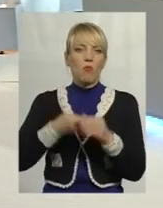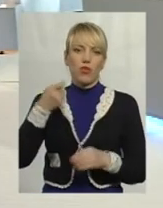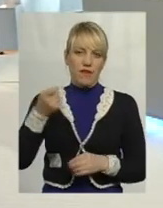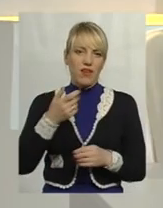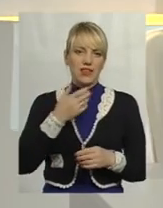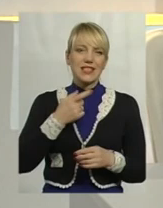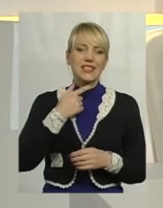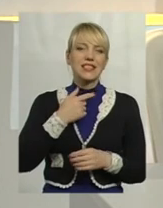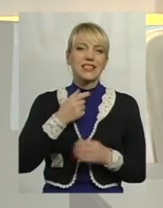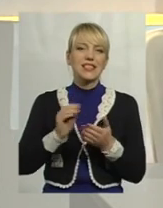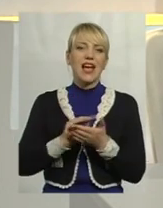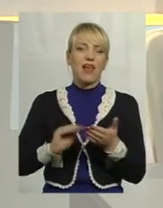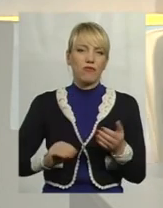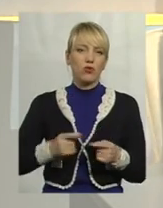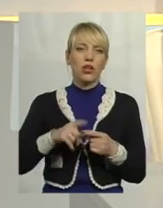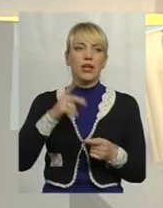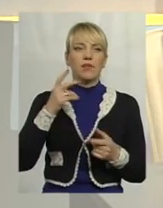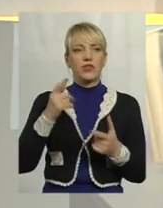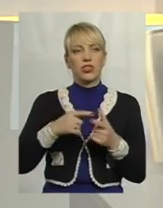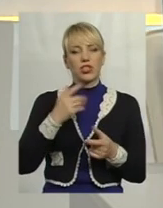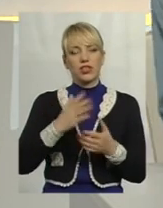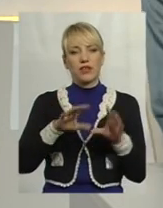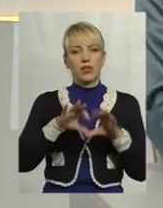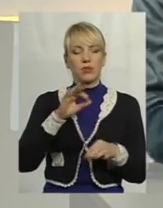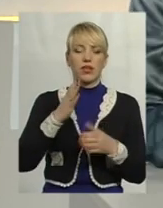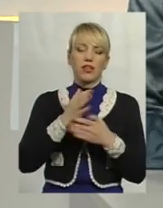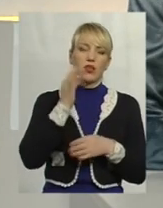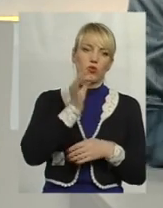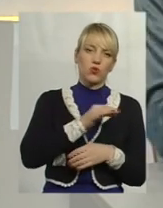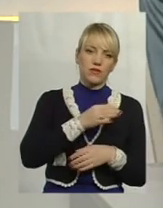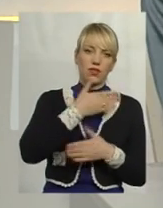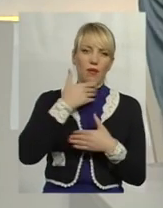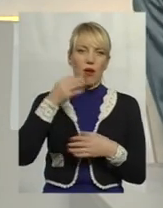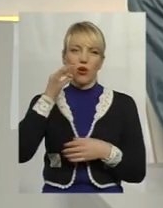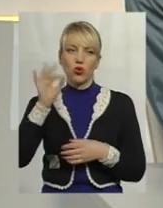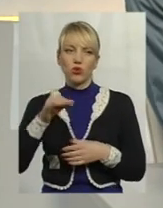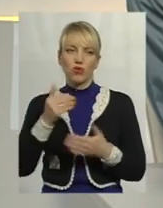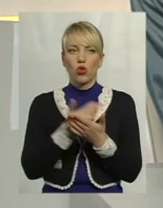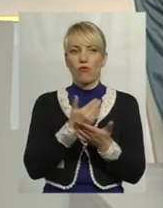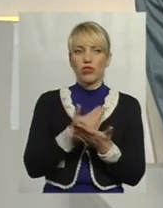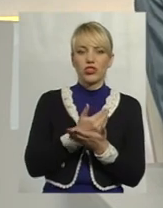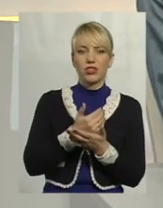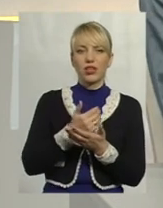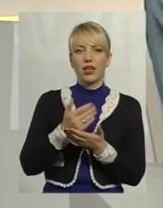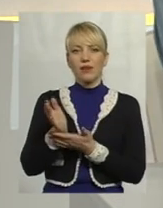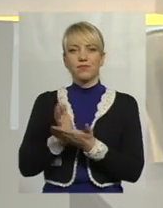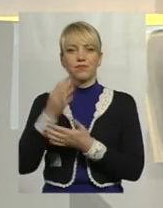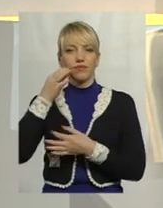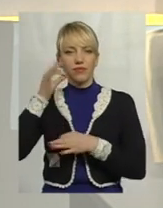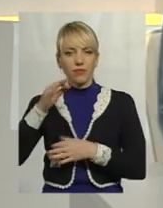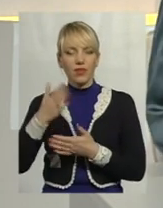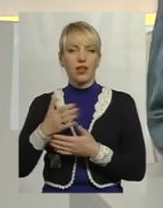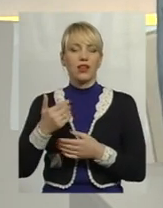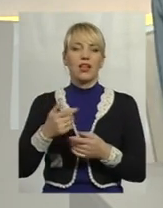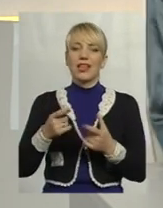скажімо, відбір такого плану? Є досвід, немає досвіду, новачки зовсім. Чи незалежно від того, людина